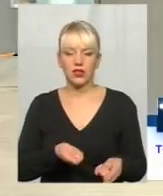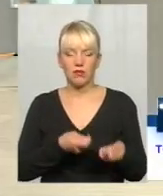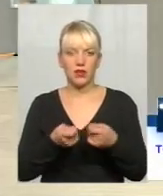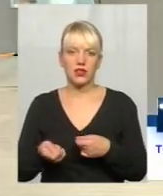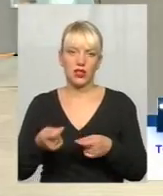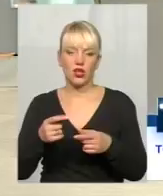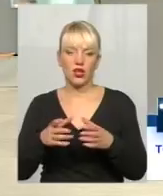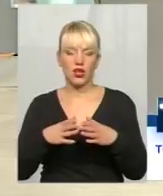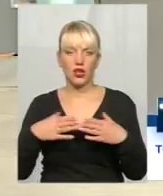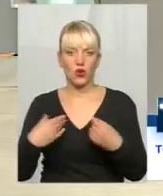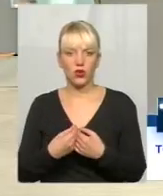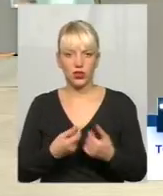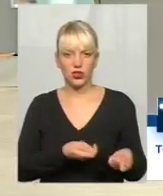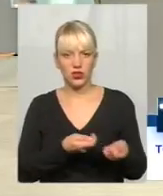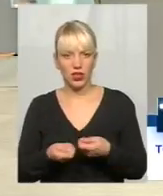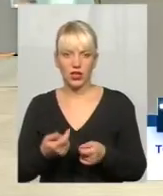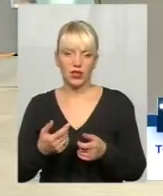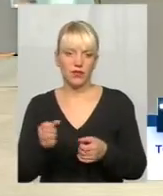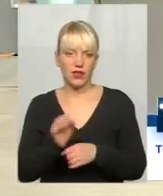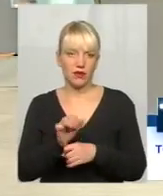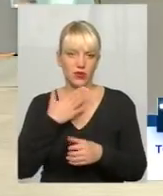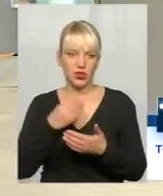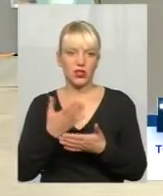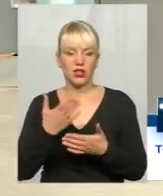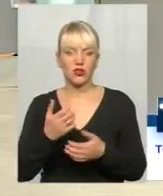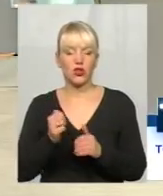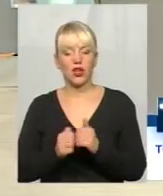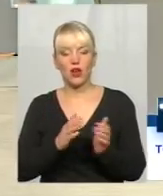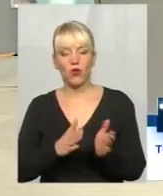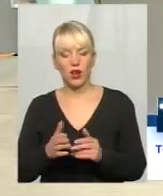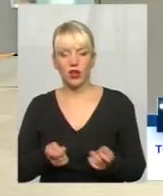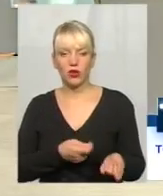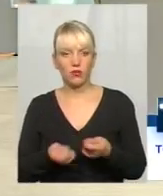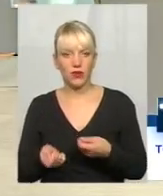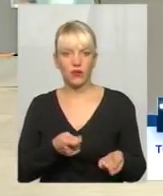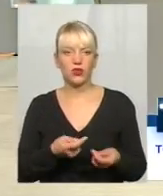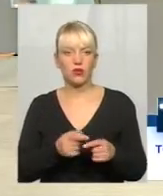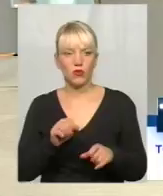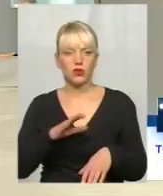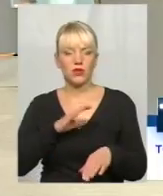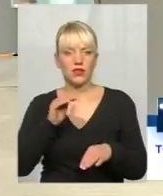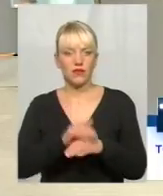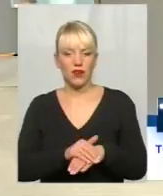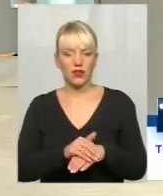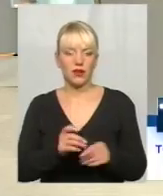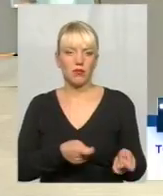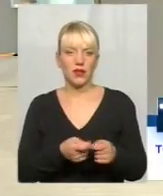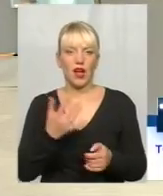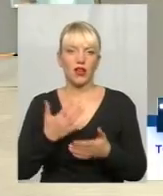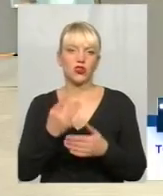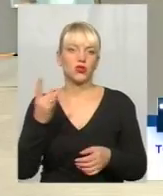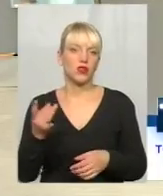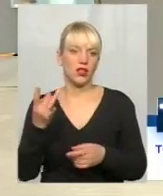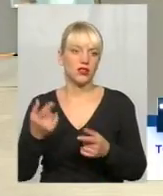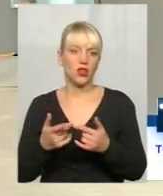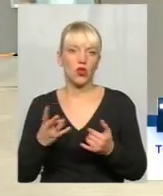людина-родичі вдвох, так, на машині. Тобто, якщо вона регулярно підвозить, це можна фіксувати, як факт підвезення виборців. Так, а якщо там раз? Якщо разово привезти. Але для